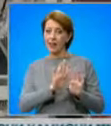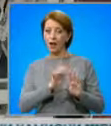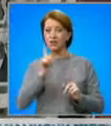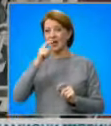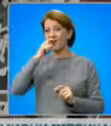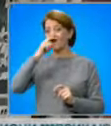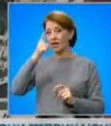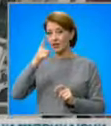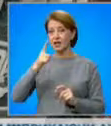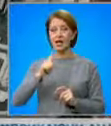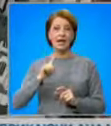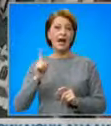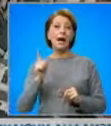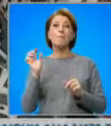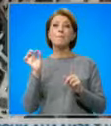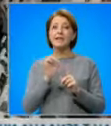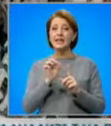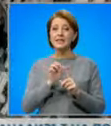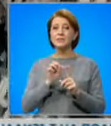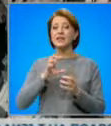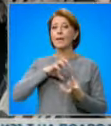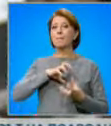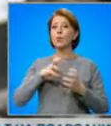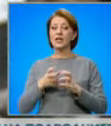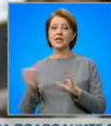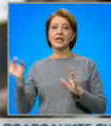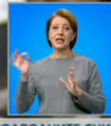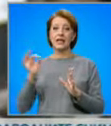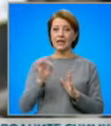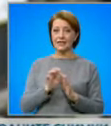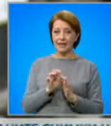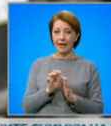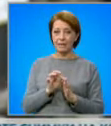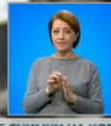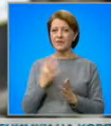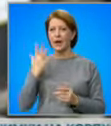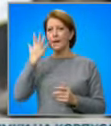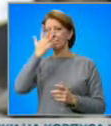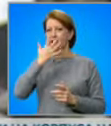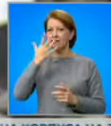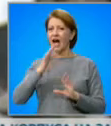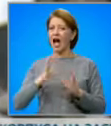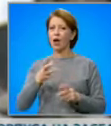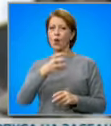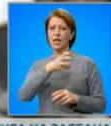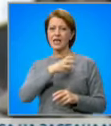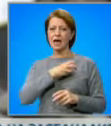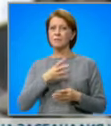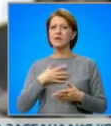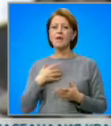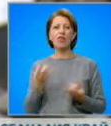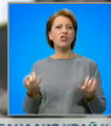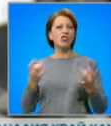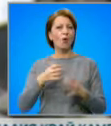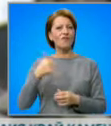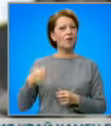брандовете на партиите, а принципните им политики и цели. Представете си, ако изведнъж ГЕРБ има някакви нови лидери,